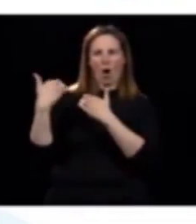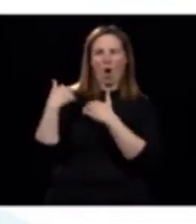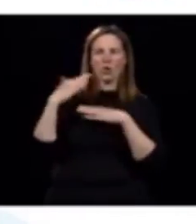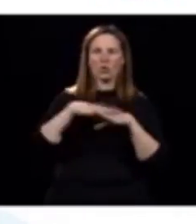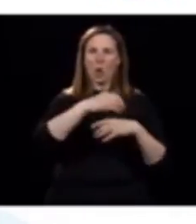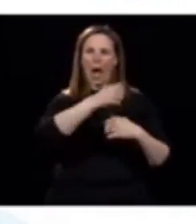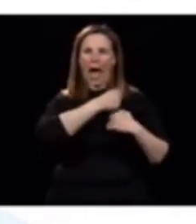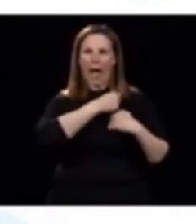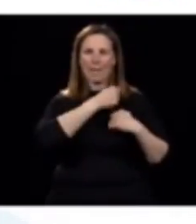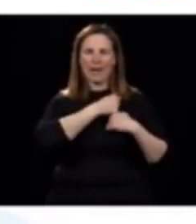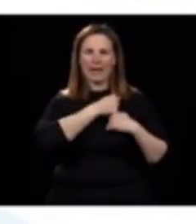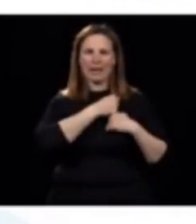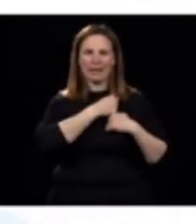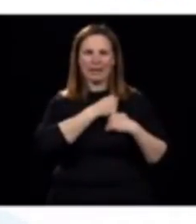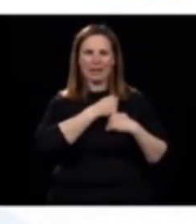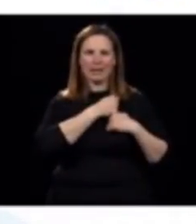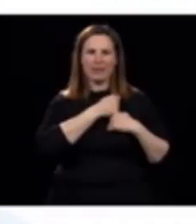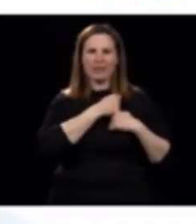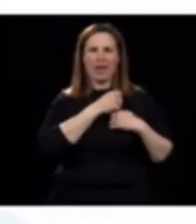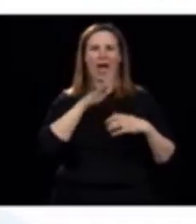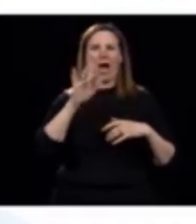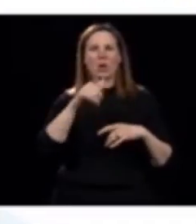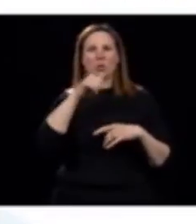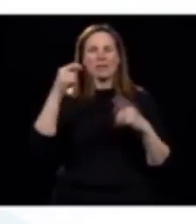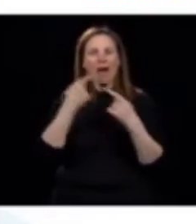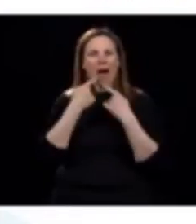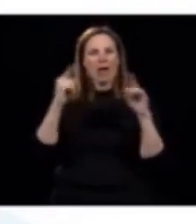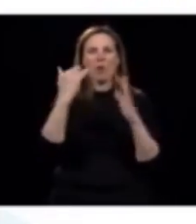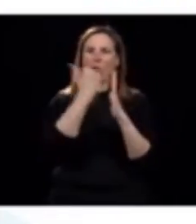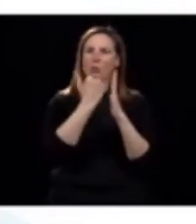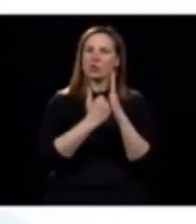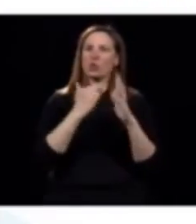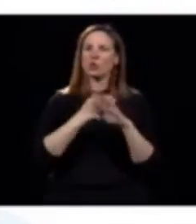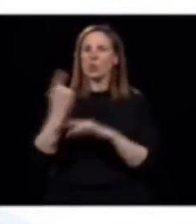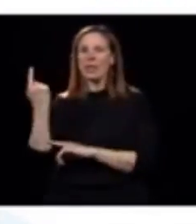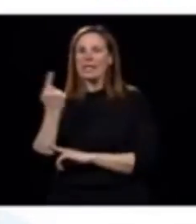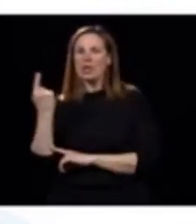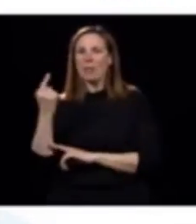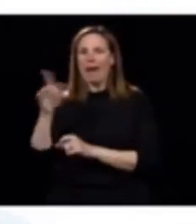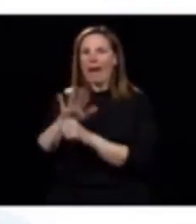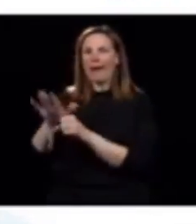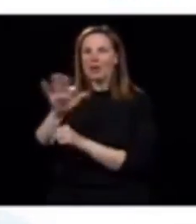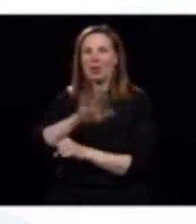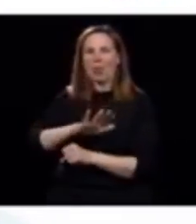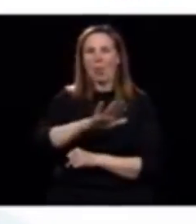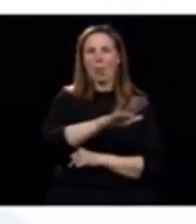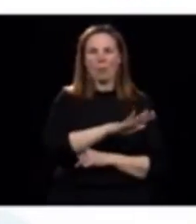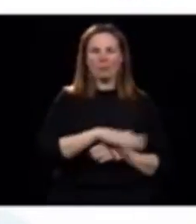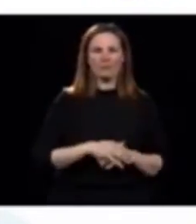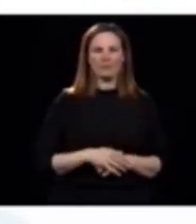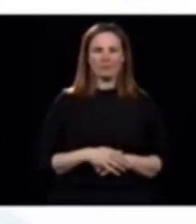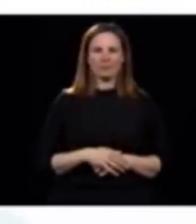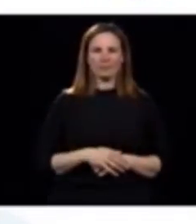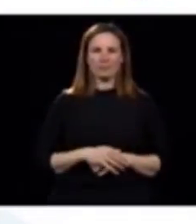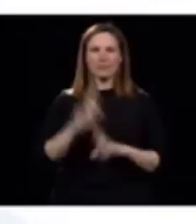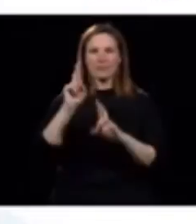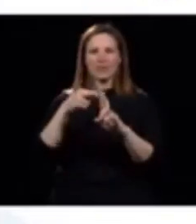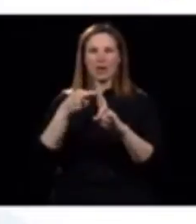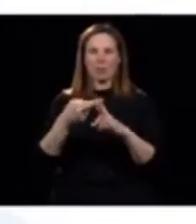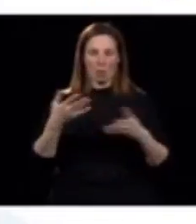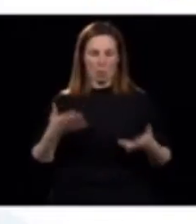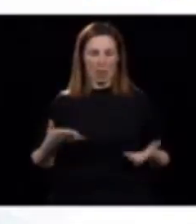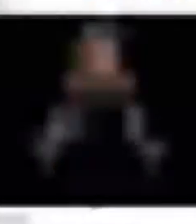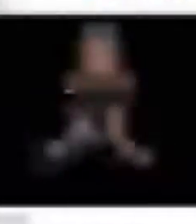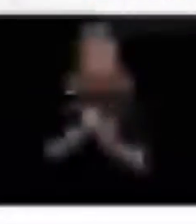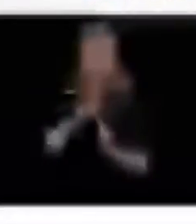notamment à la lumière des mesures qui ont été annoncées hier concernant l'isolement de certaines régions? Bien, pour l'instant, on pense qu'on est capable, avec nos